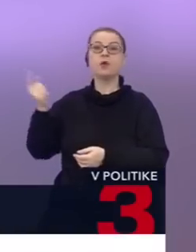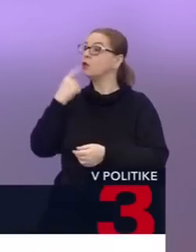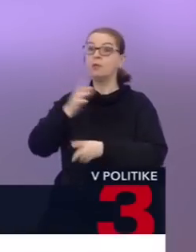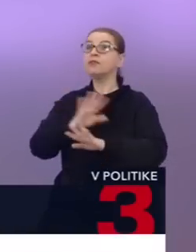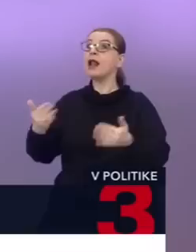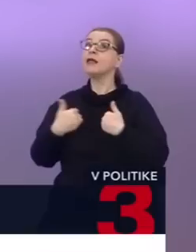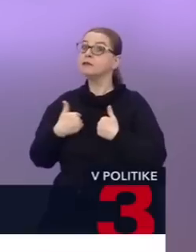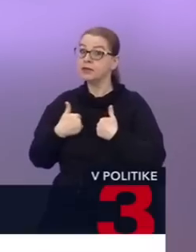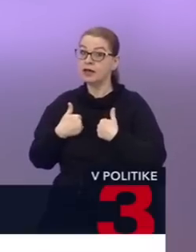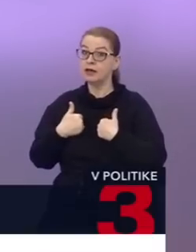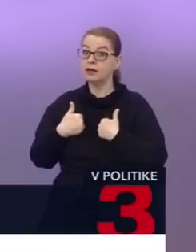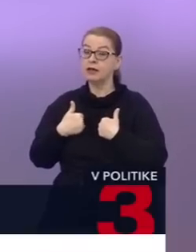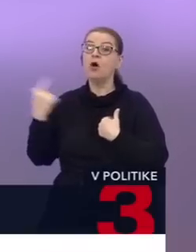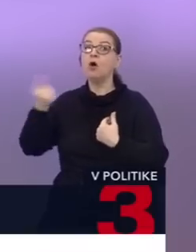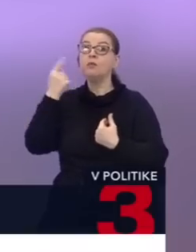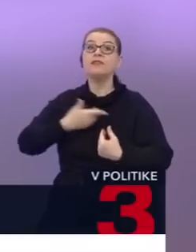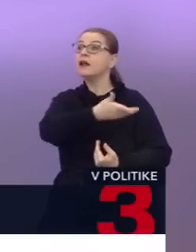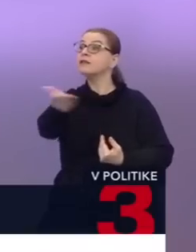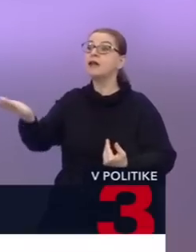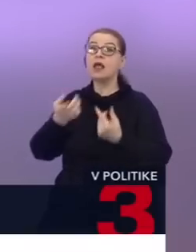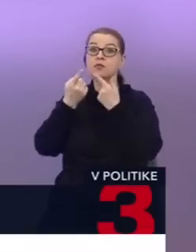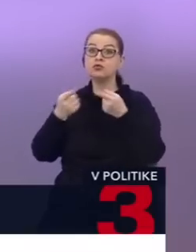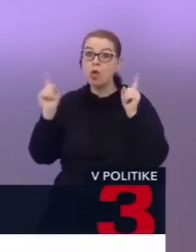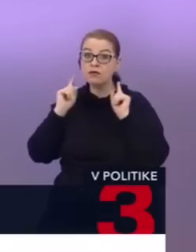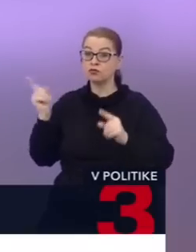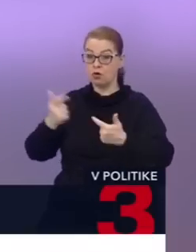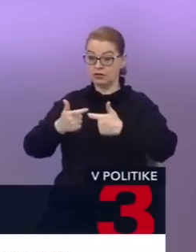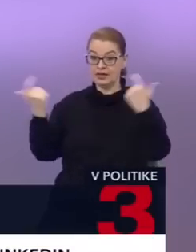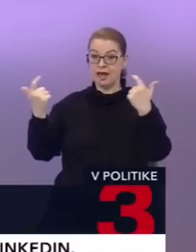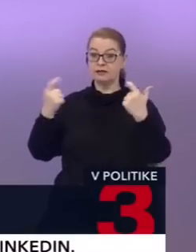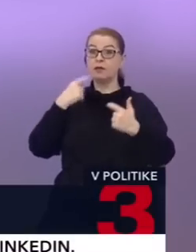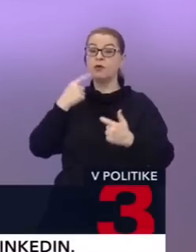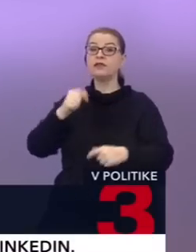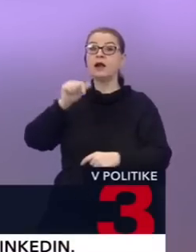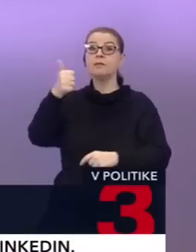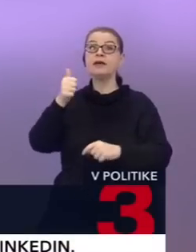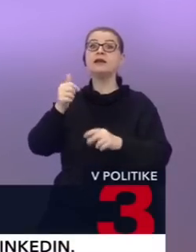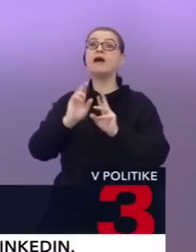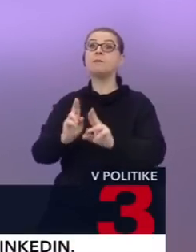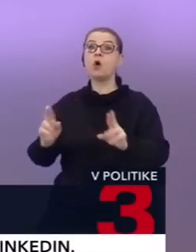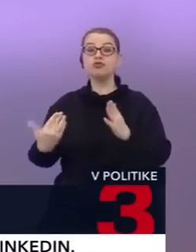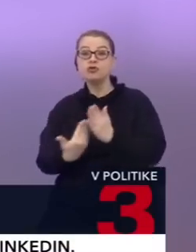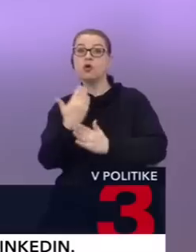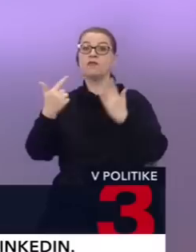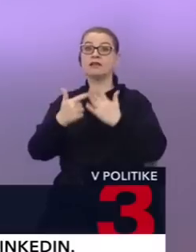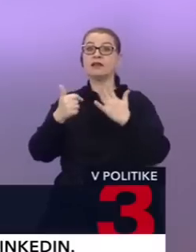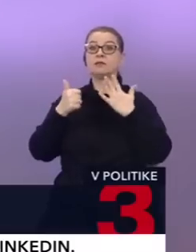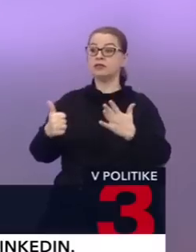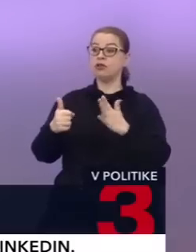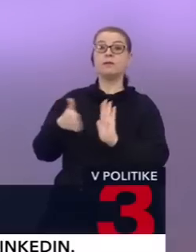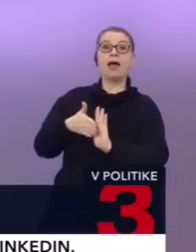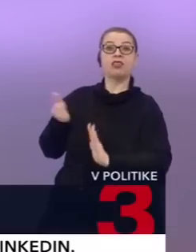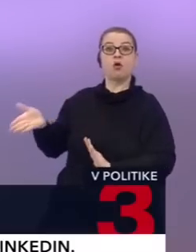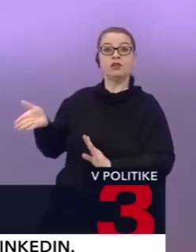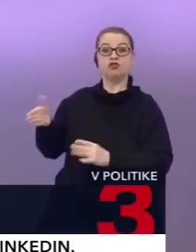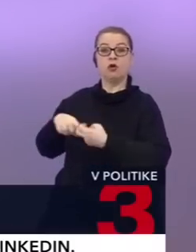Slovensku. Veď on pri iniciovaní odvolávaní vlády jasne povedal, že predsa prvá alternatíva je nová 76-ka, keďže problém je Igor Matovič. Tak